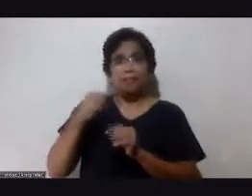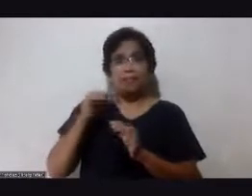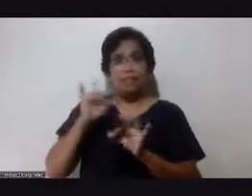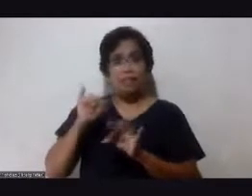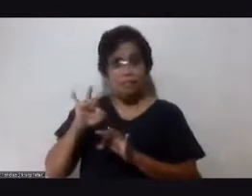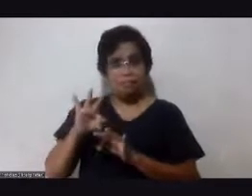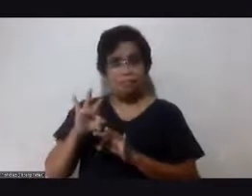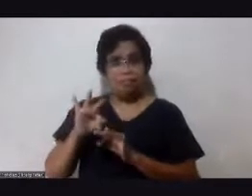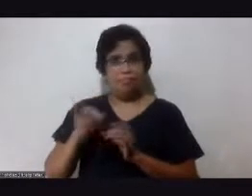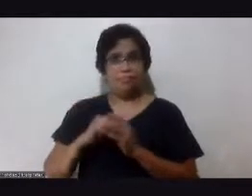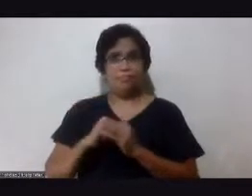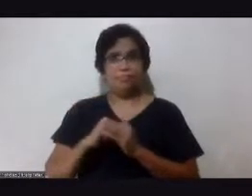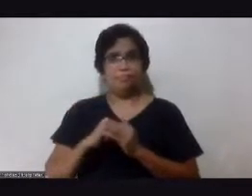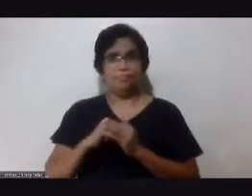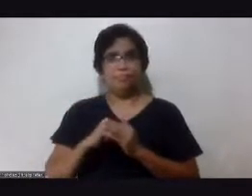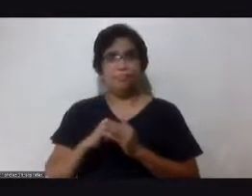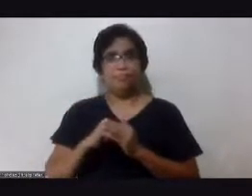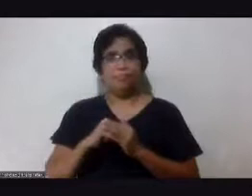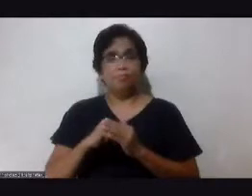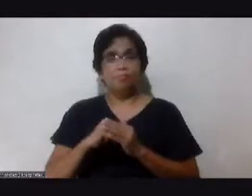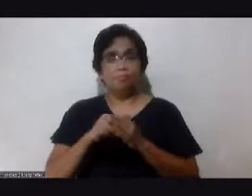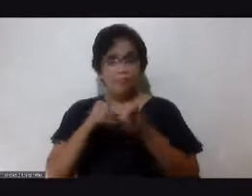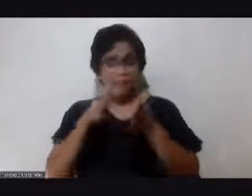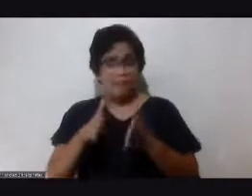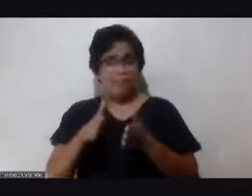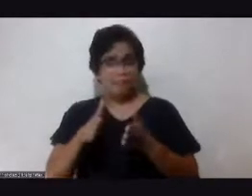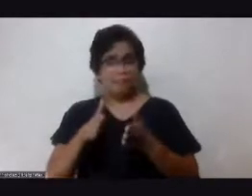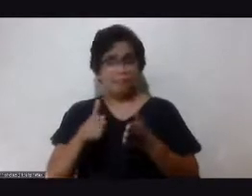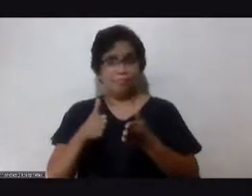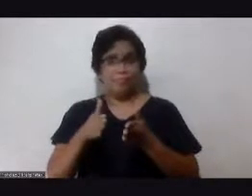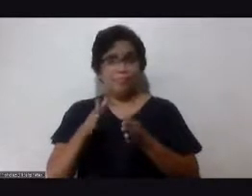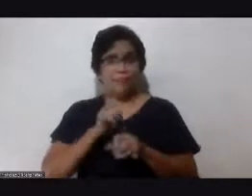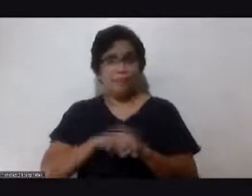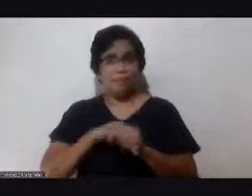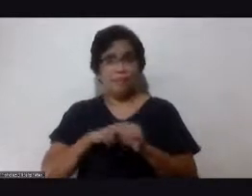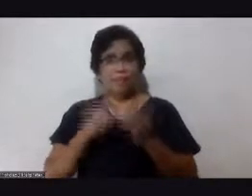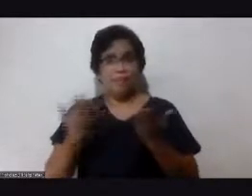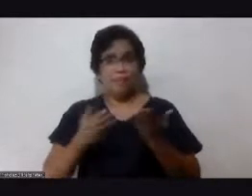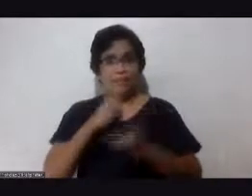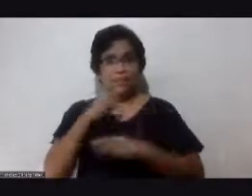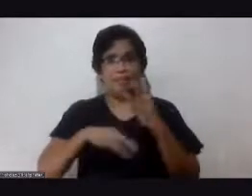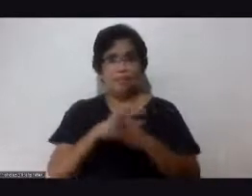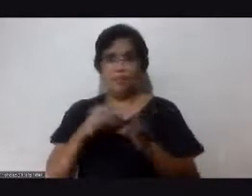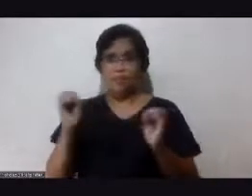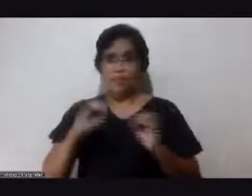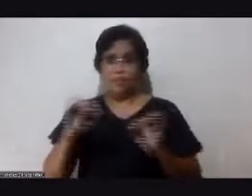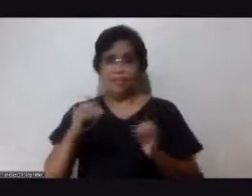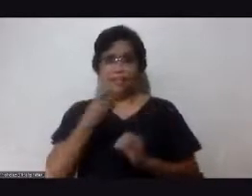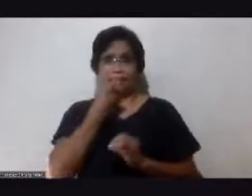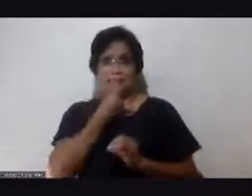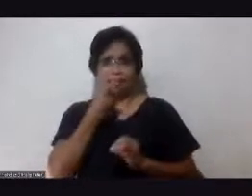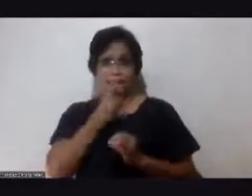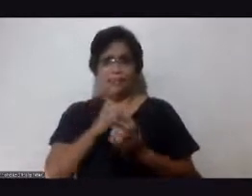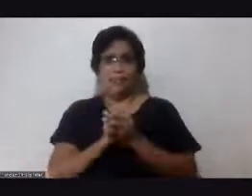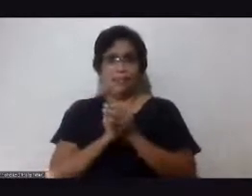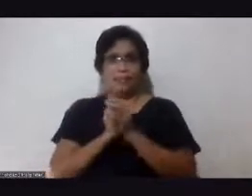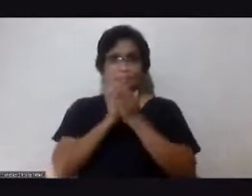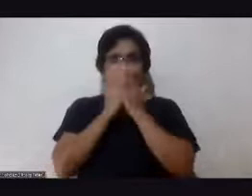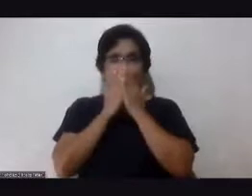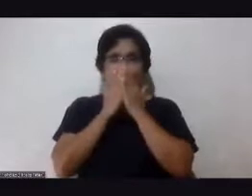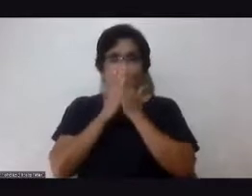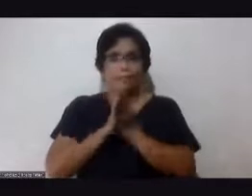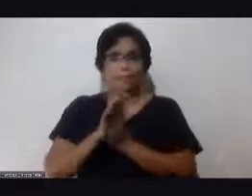yung natitirang araw ko sa mundong ito wala akong diabetes yan ang gusto ko mangyari kasi kung wala kayong